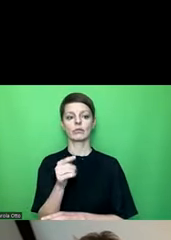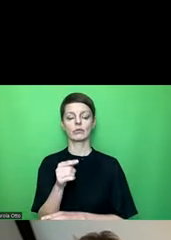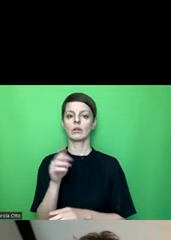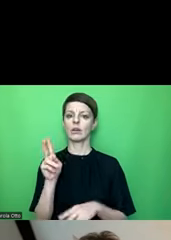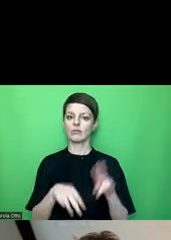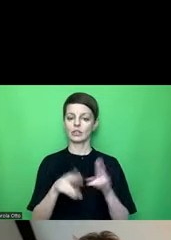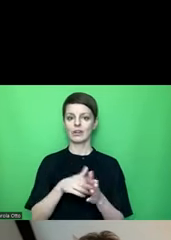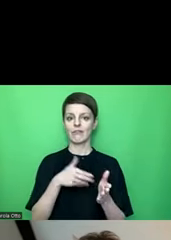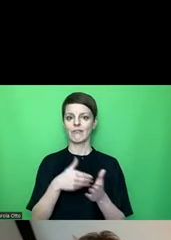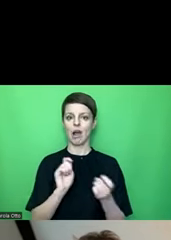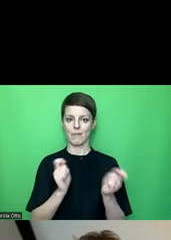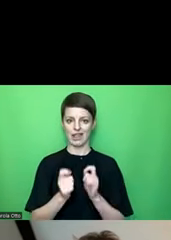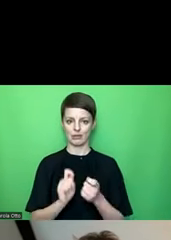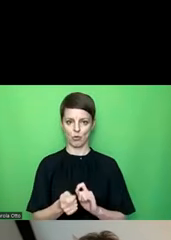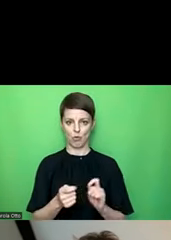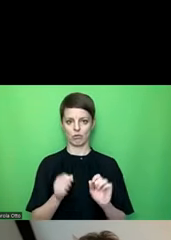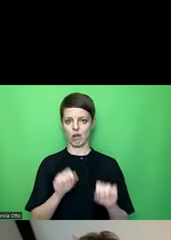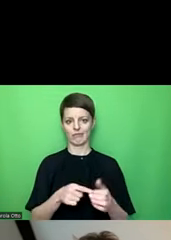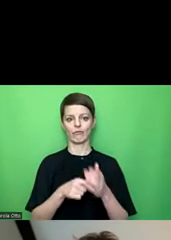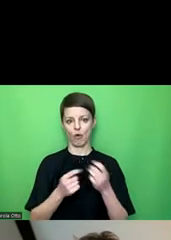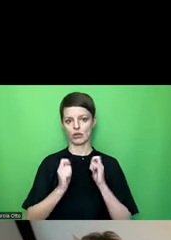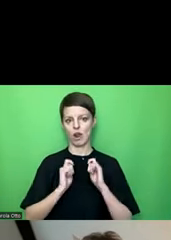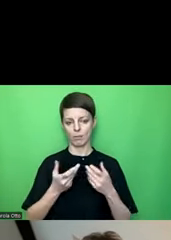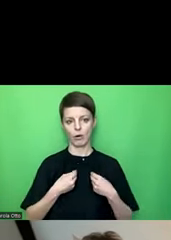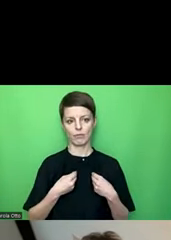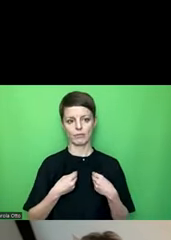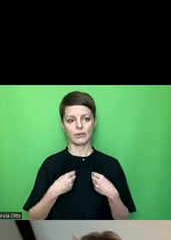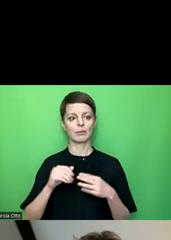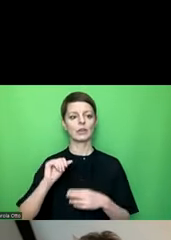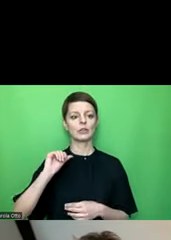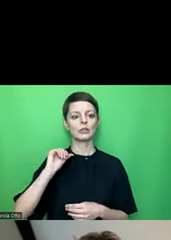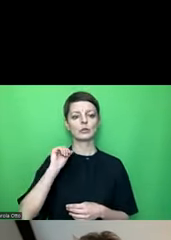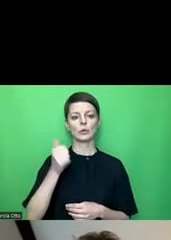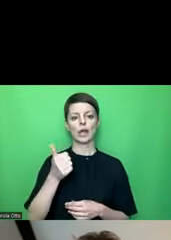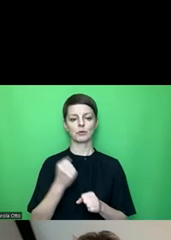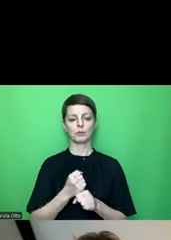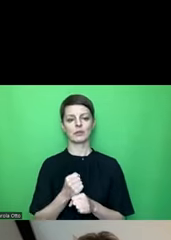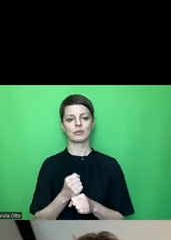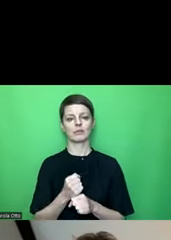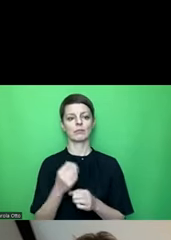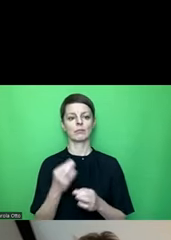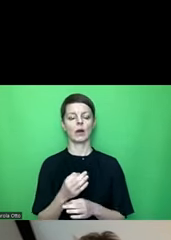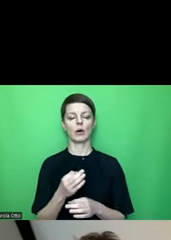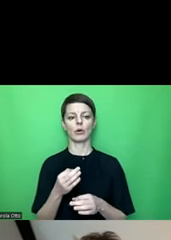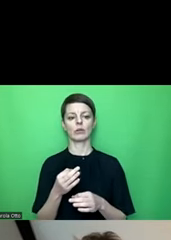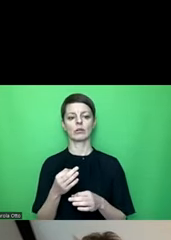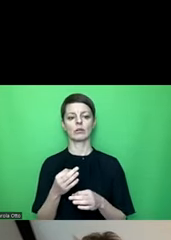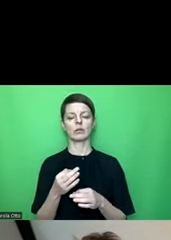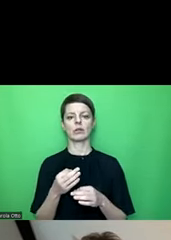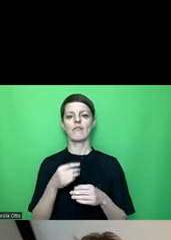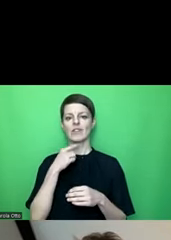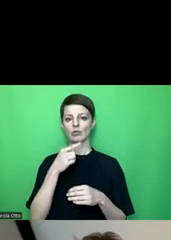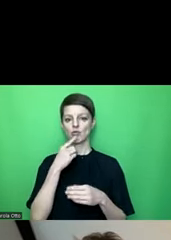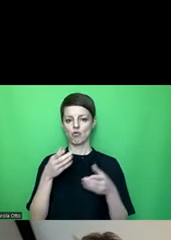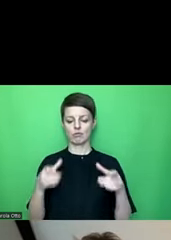Farbänderungen vorschlägen lassen. Also als allererstes würde ich mal sagen, wir sorgen dafür, dass es einen Zwischenraum gibt zwischen den Kuchenteilen.